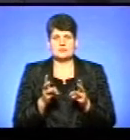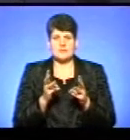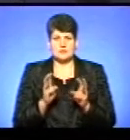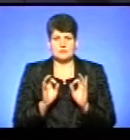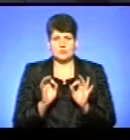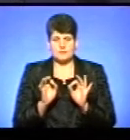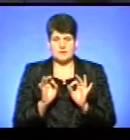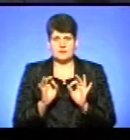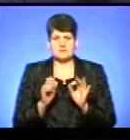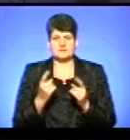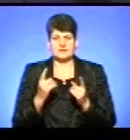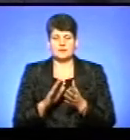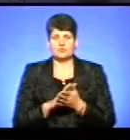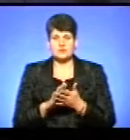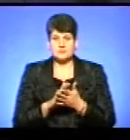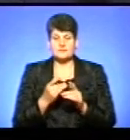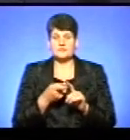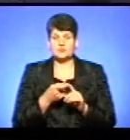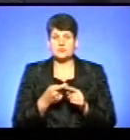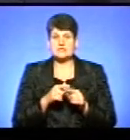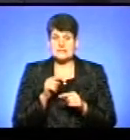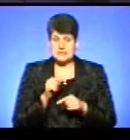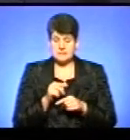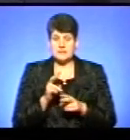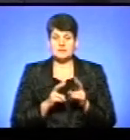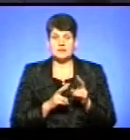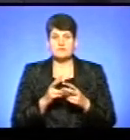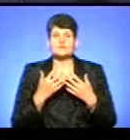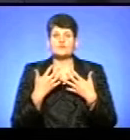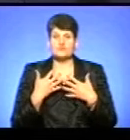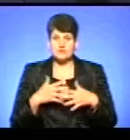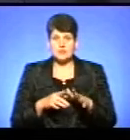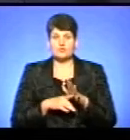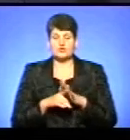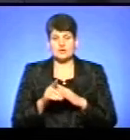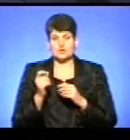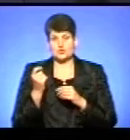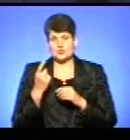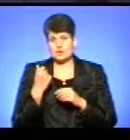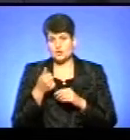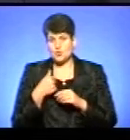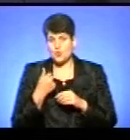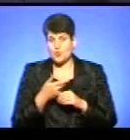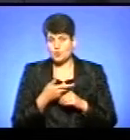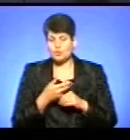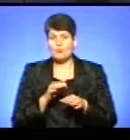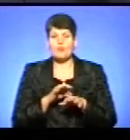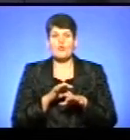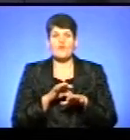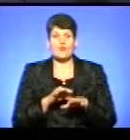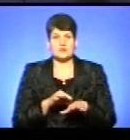спосіб і з високим очищенням. У зв'язку з тим, підприємства вже починають із 2011 року, проводять